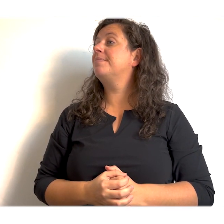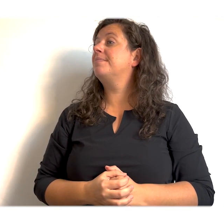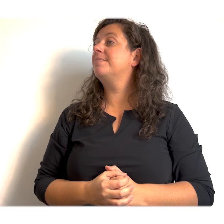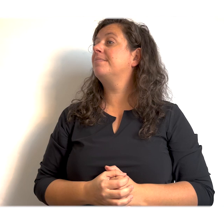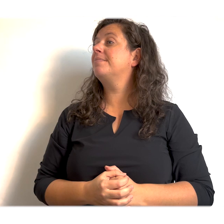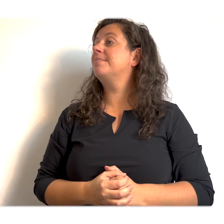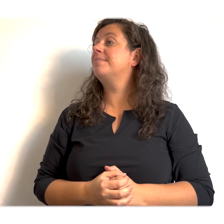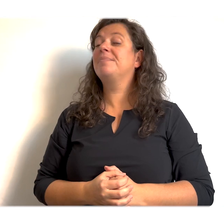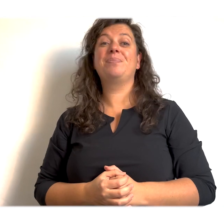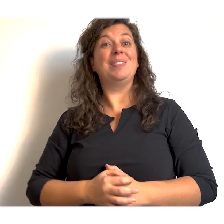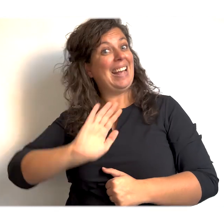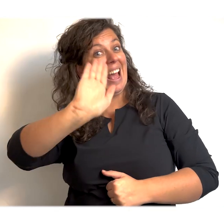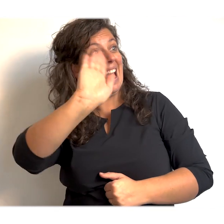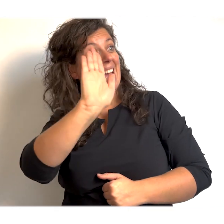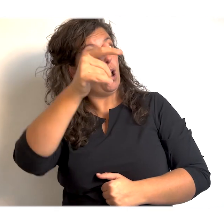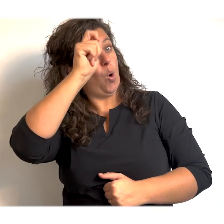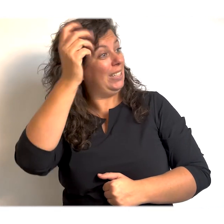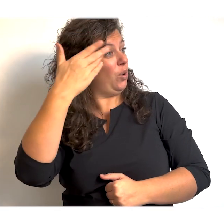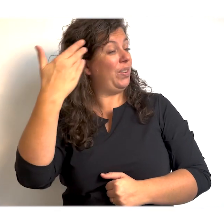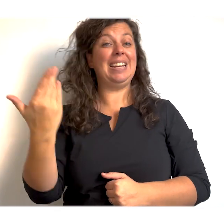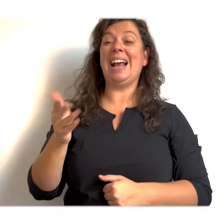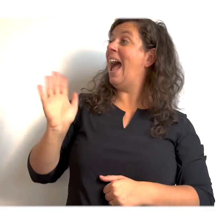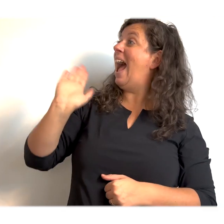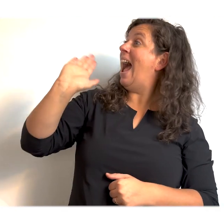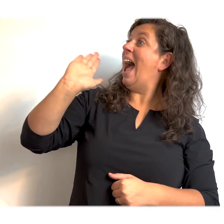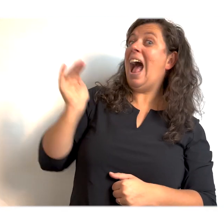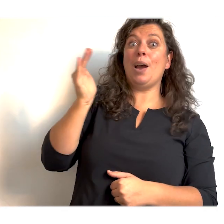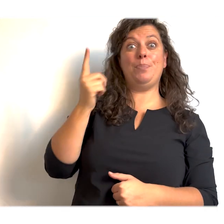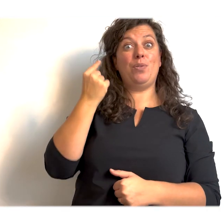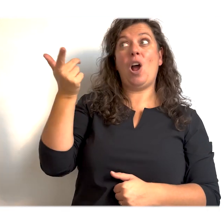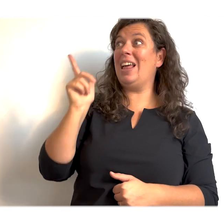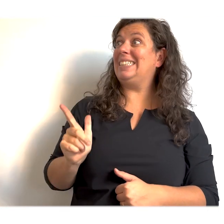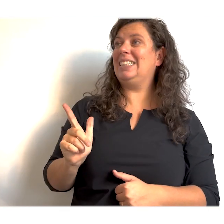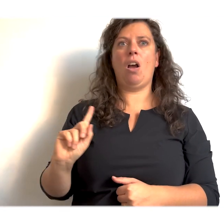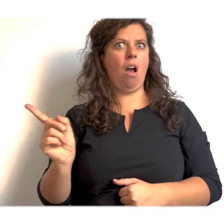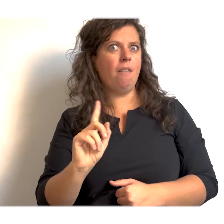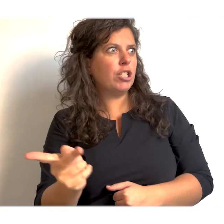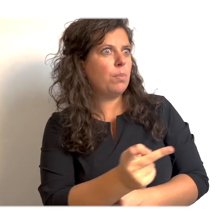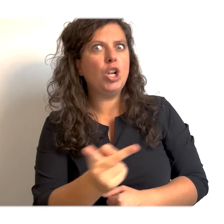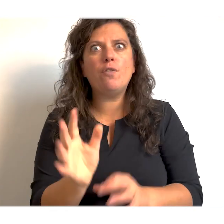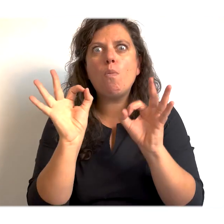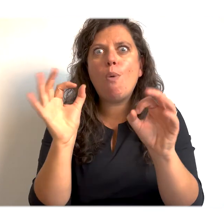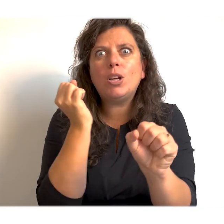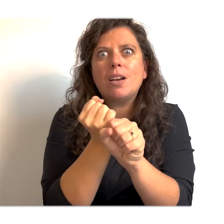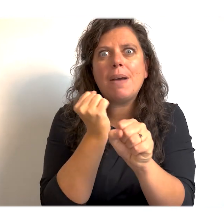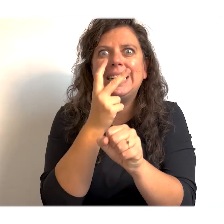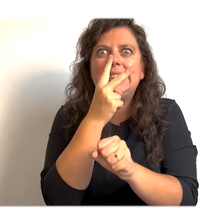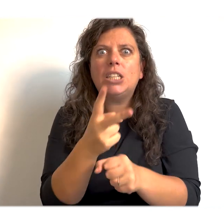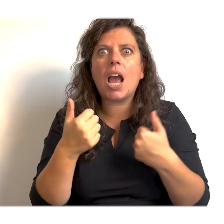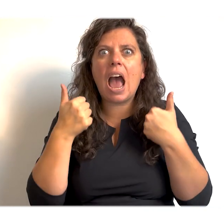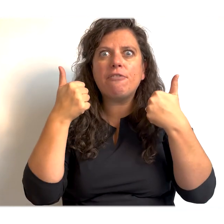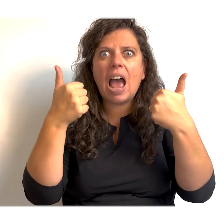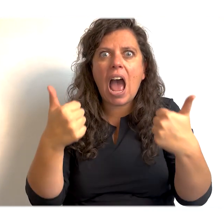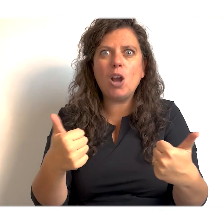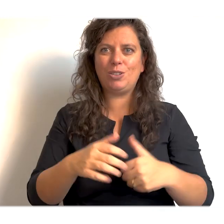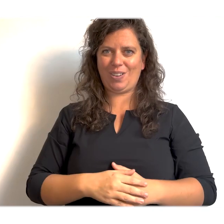Hé, Olly-Sophie. Hé, buurvrouw Letty. Wat hebben jullie voor moois gemaakt. Leuk, hè? Dit ziet er heel gaaf uit.